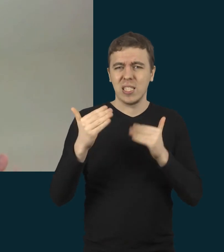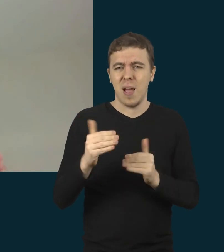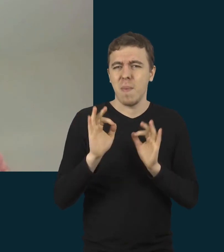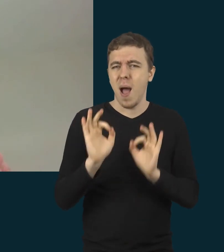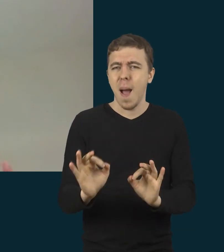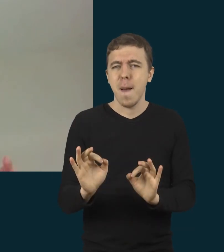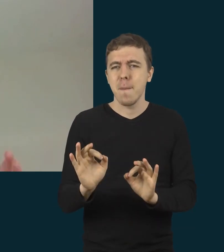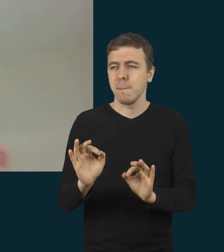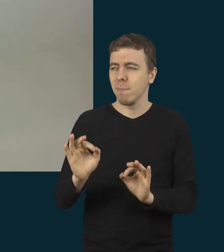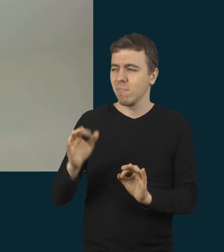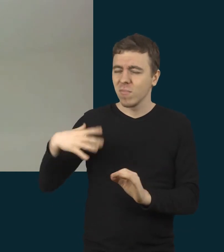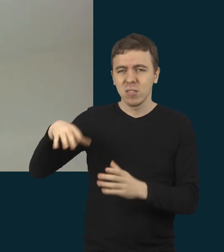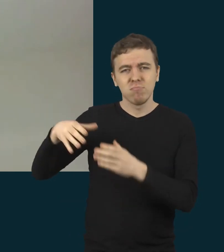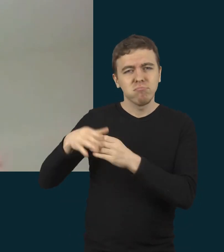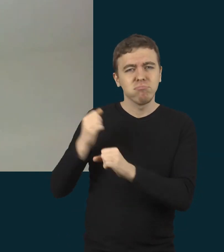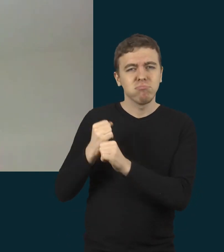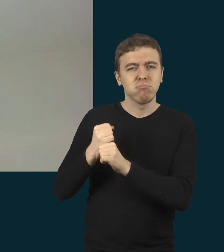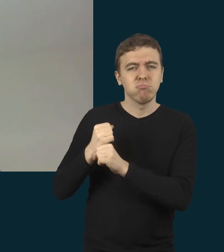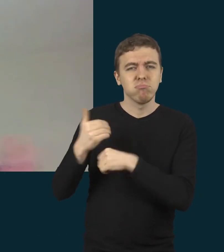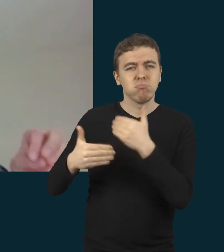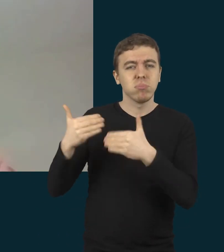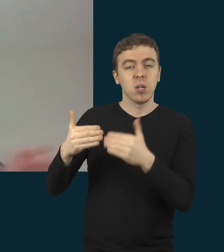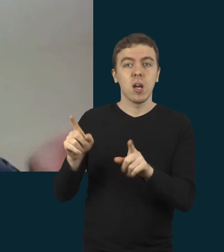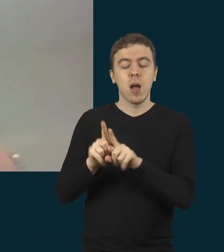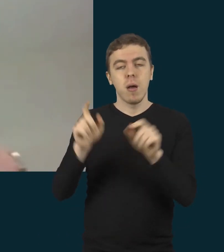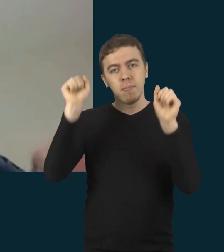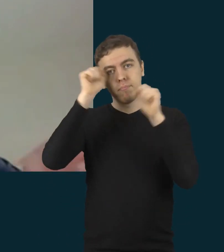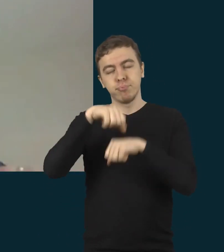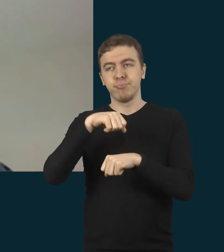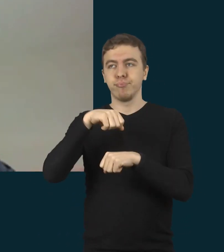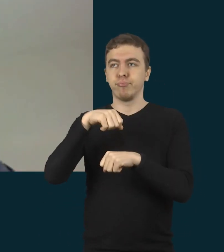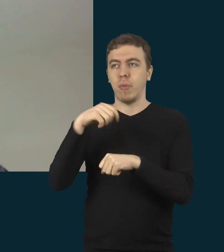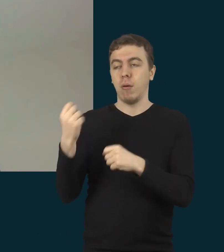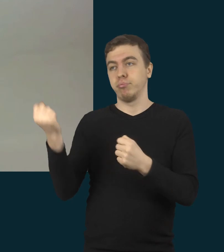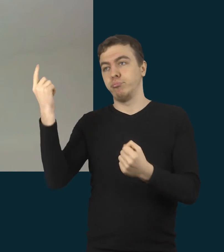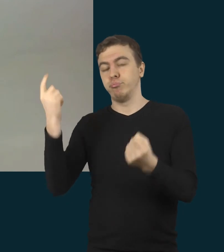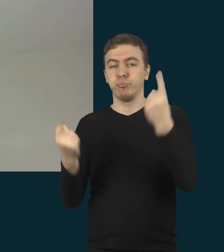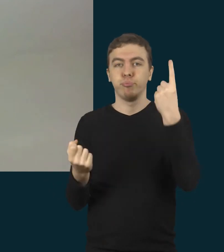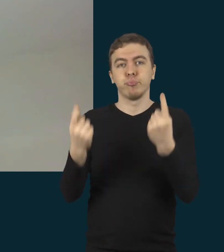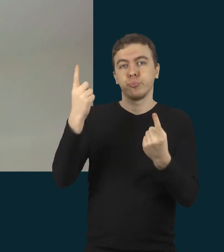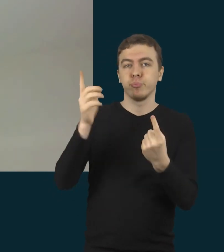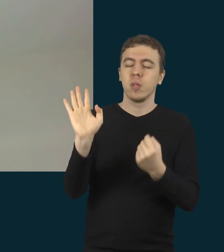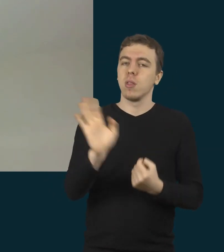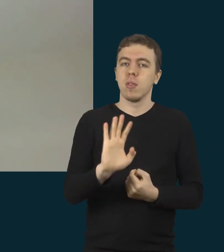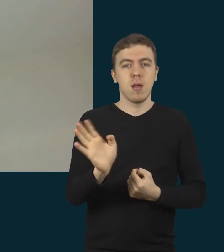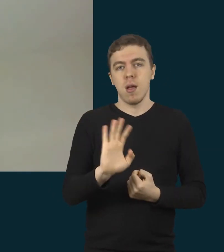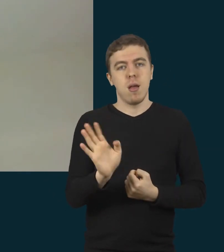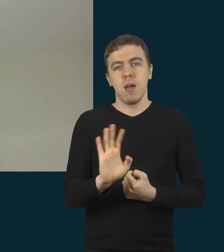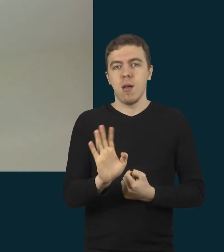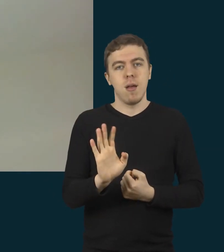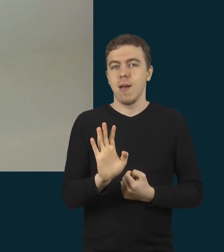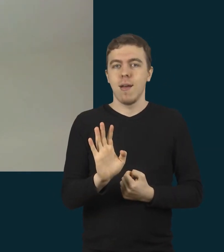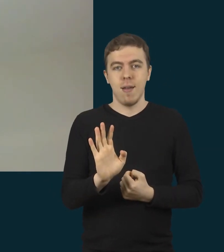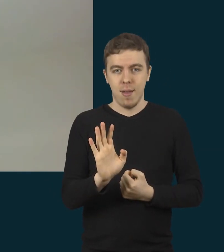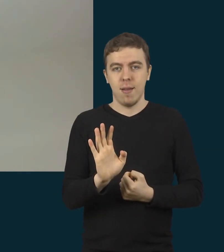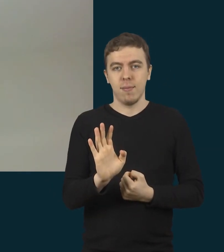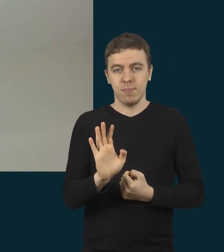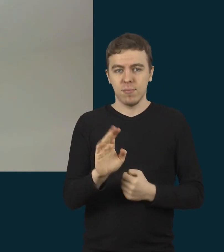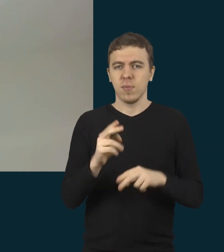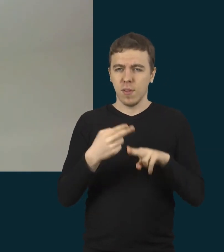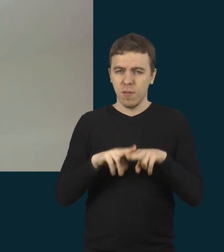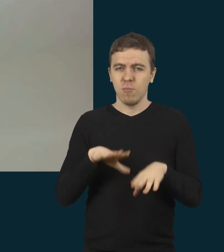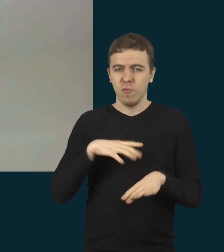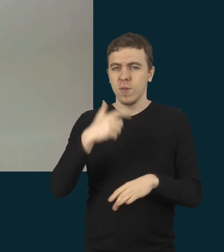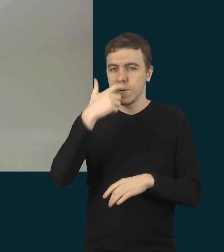Tai yra ne kažkaip atsitiktiniai dalykai, kurie atsiranda mokime, bet tai